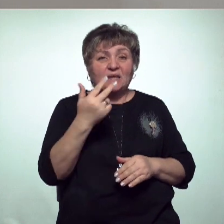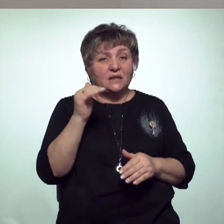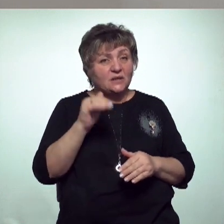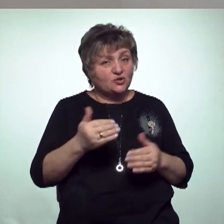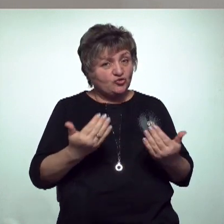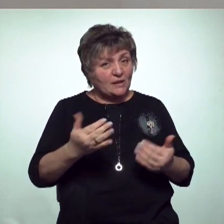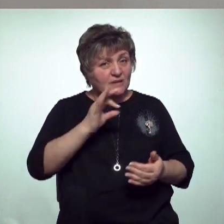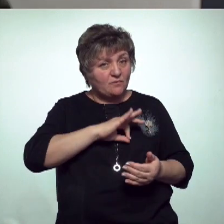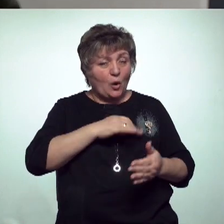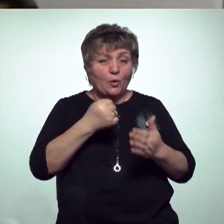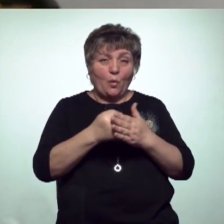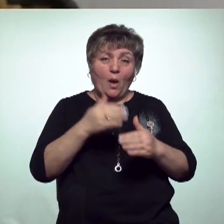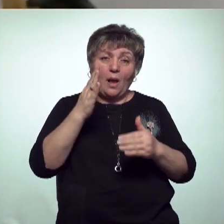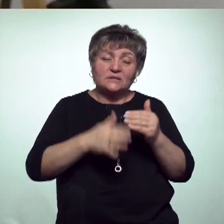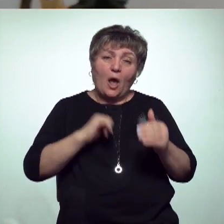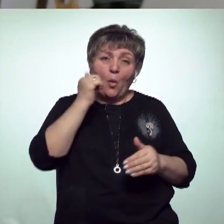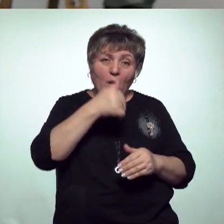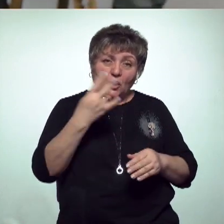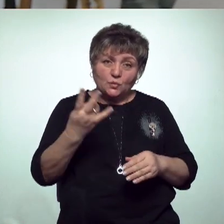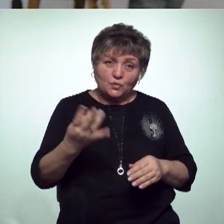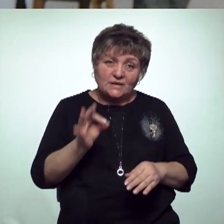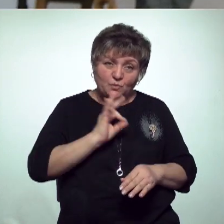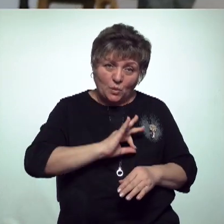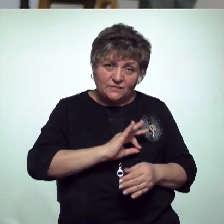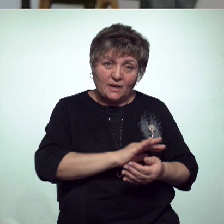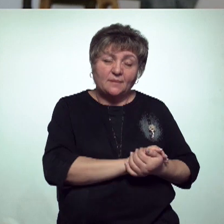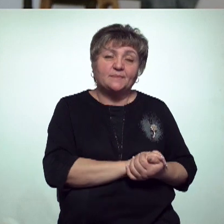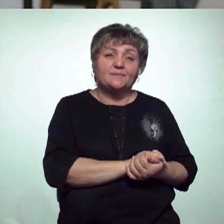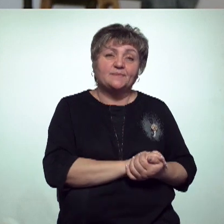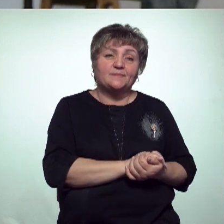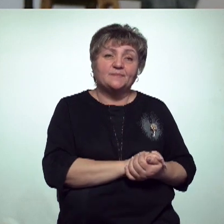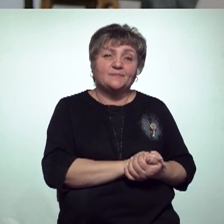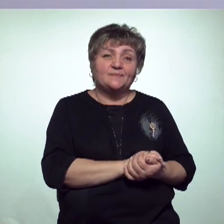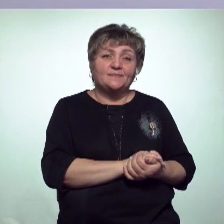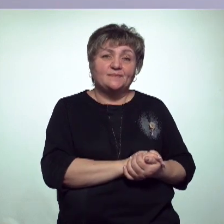использовать их нужно до конца года. Елена Абуховская, Юрий Зелененький. Новости.